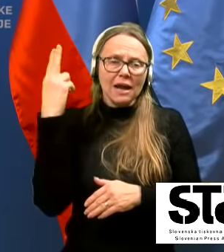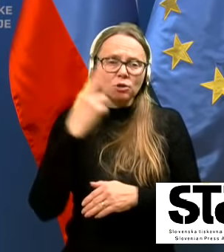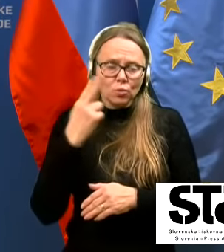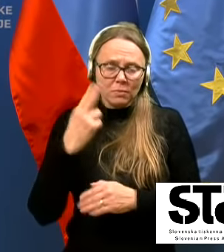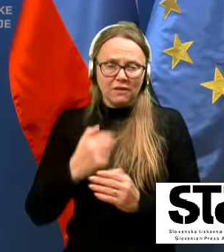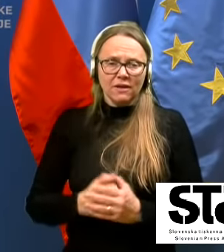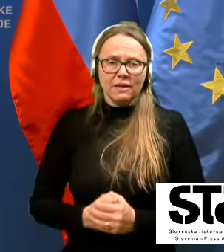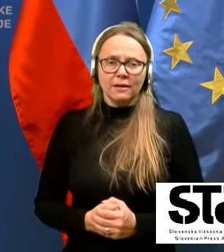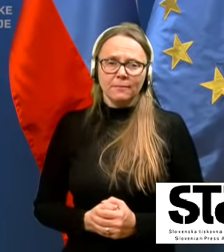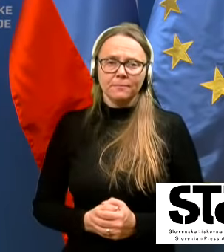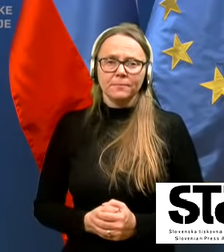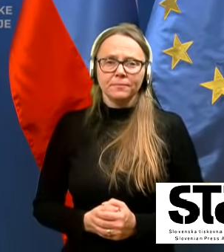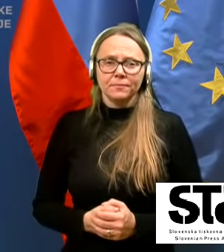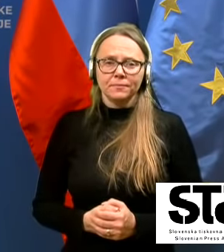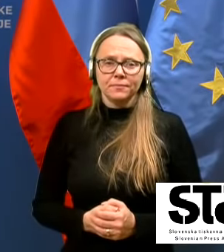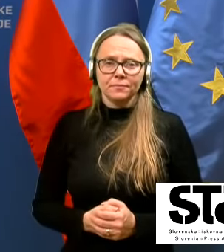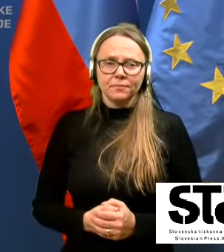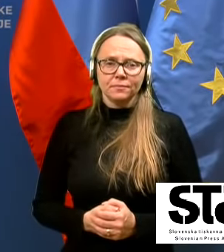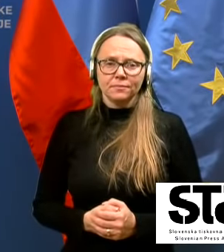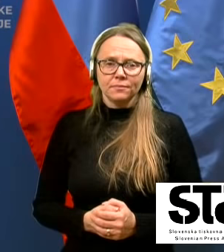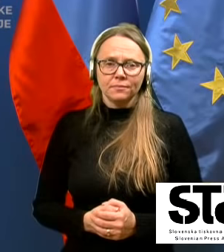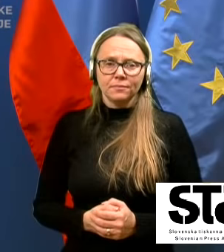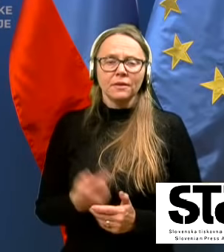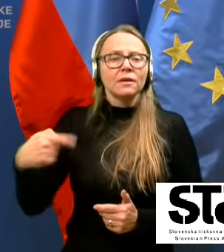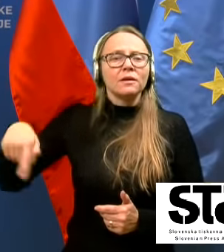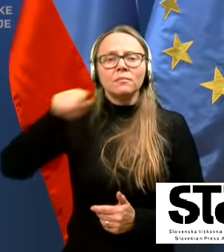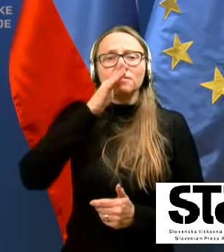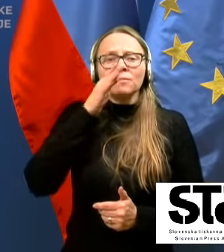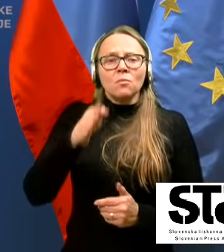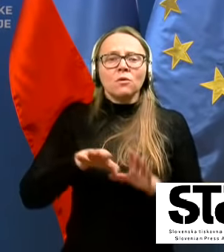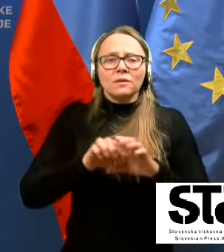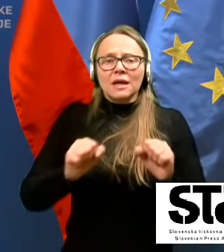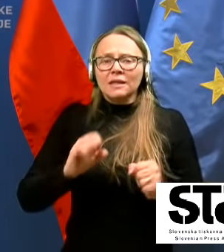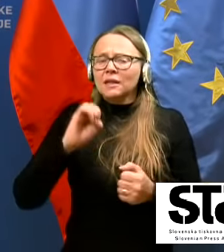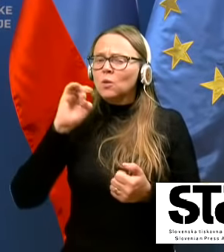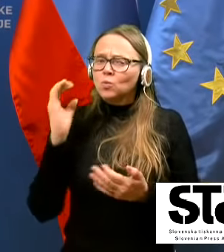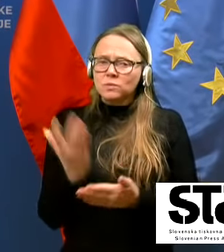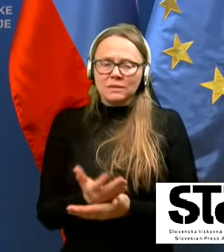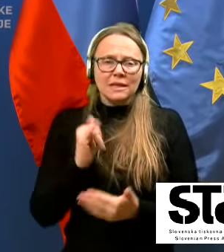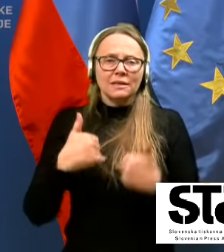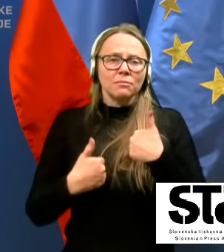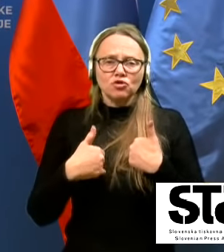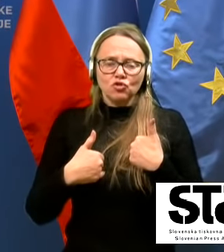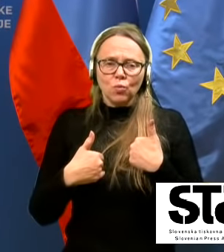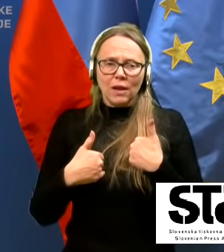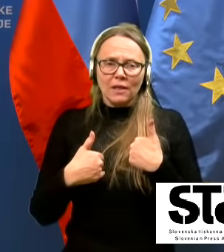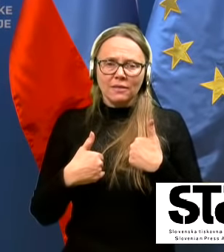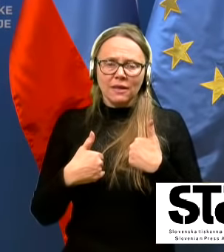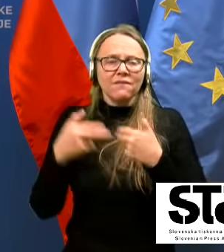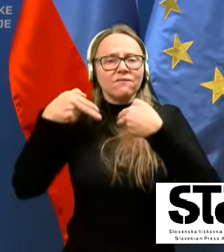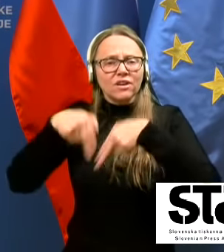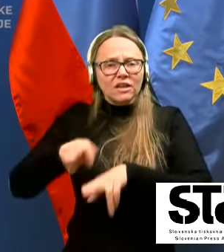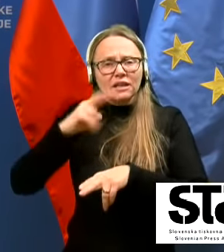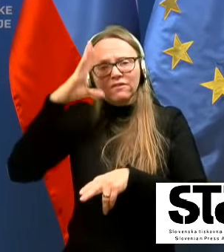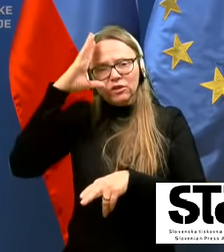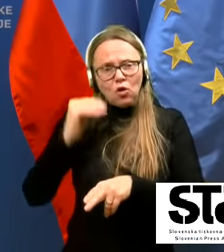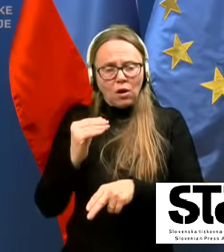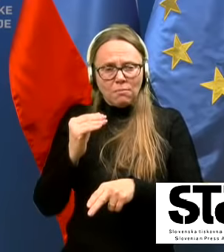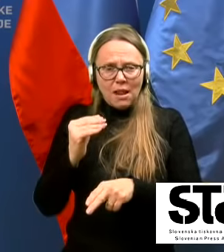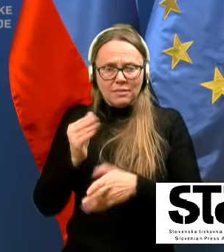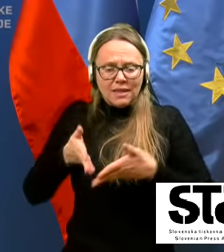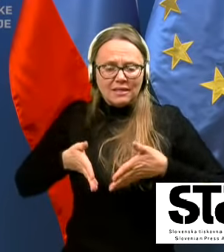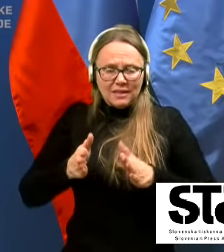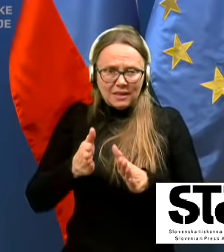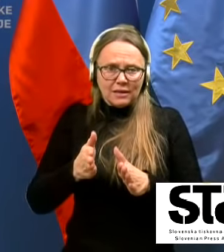mi imamo naredili sveda vse, da bi življenje v normalni tirnice vrnili, pač v